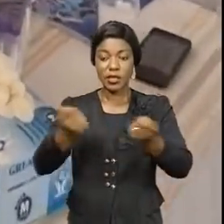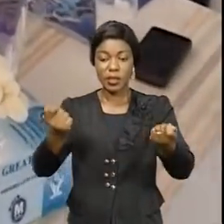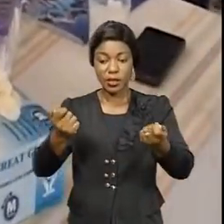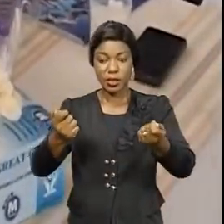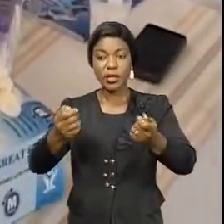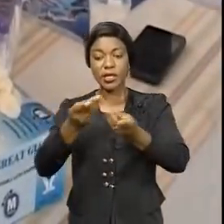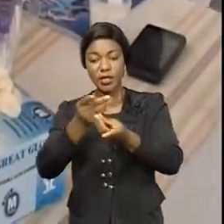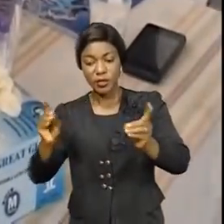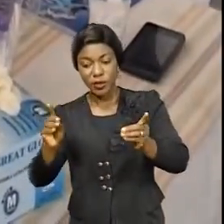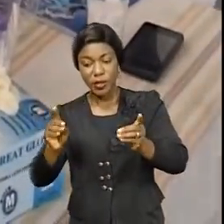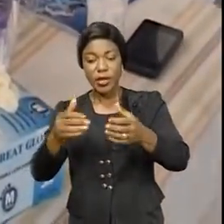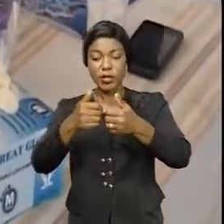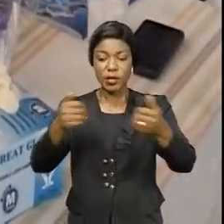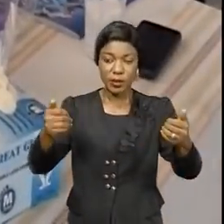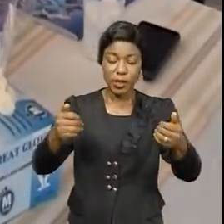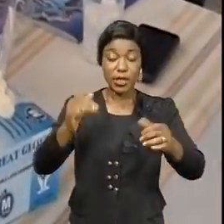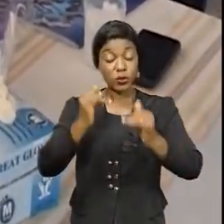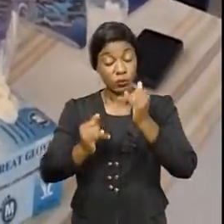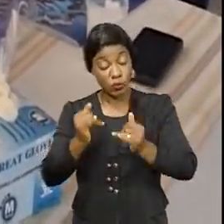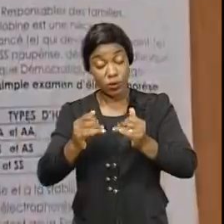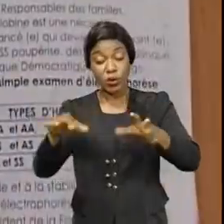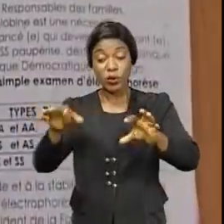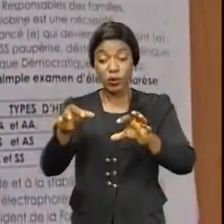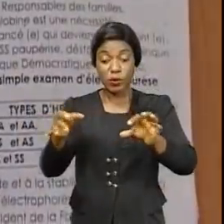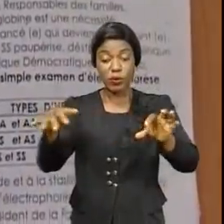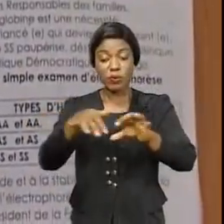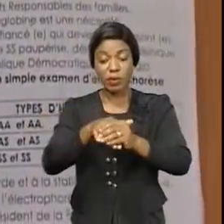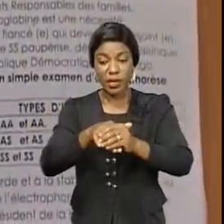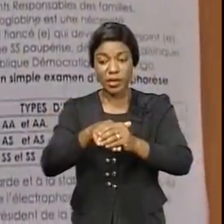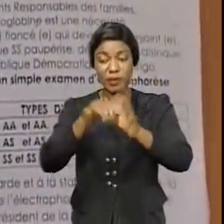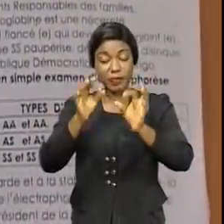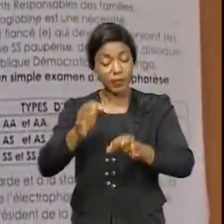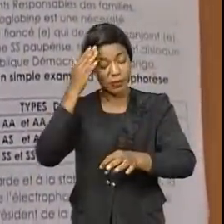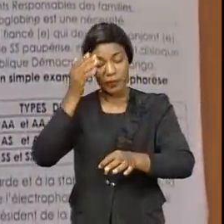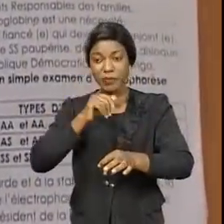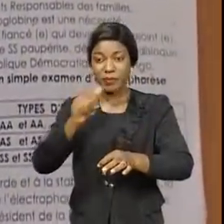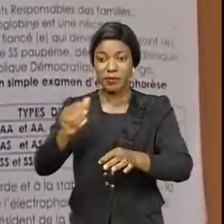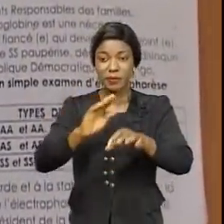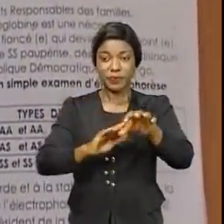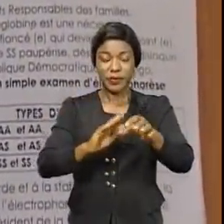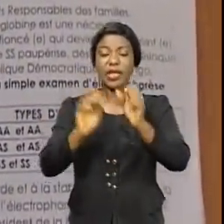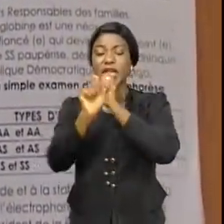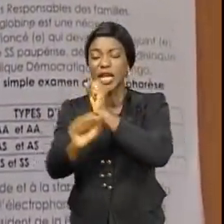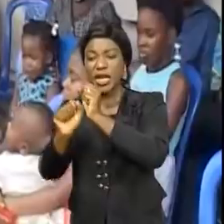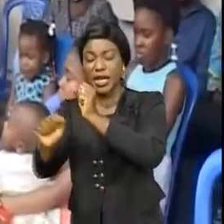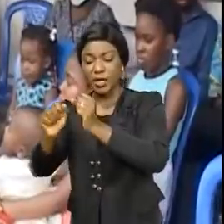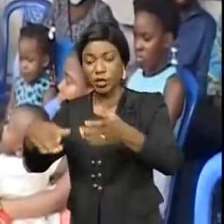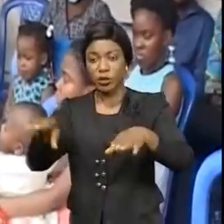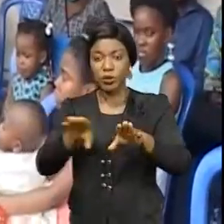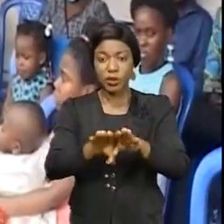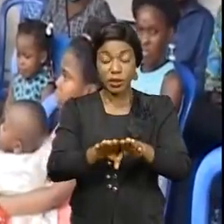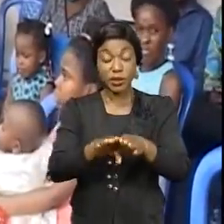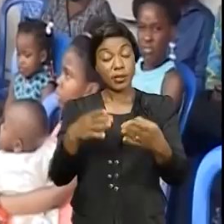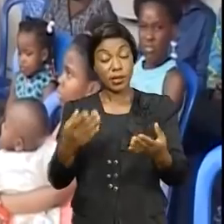faute de connaissances à la matière ou d'ignorance. Cette campagne de sensibilisation, qui devra se clôturer en